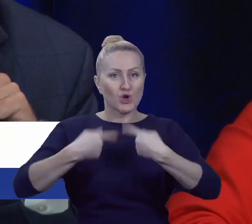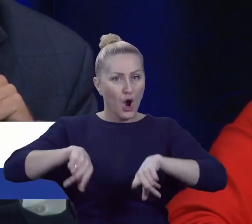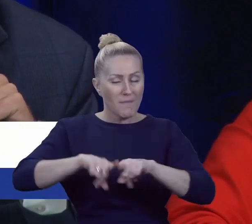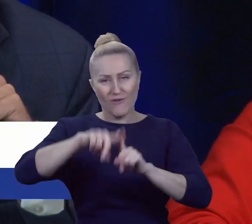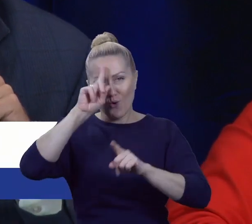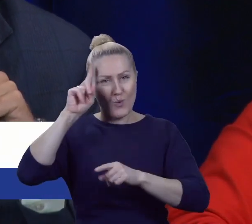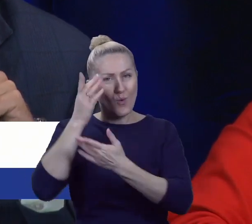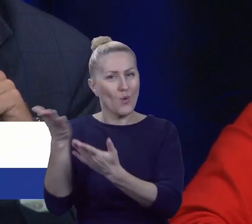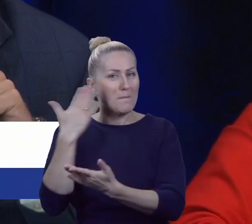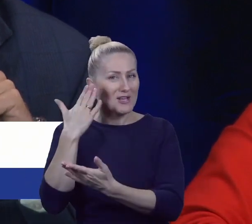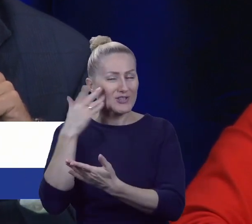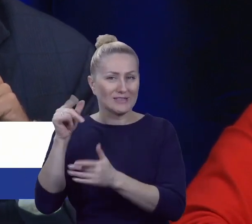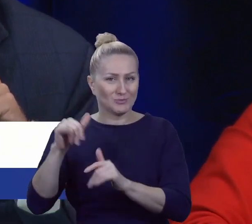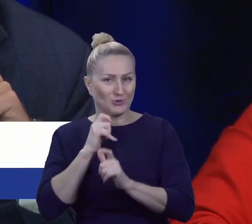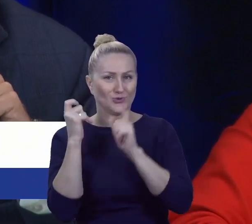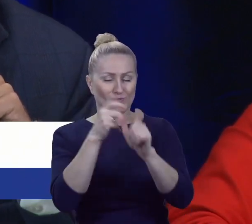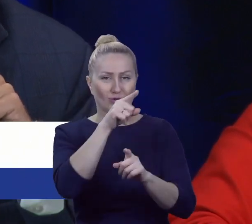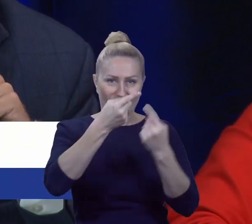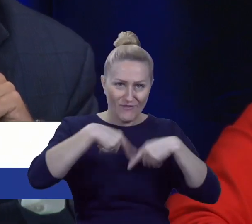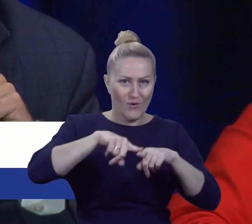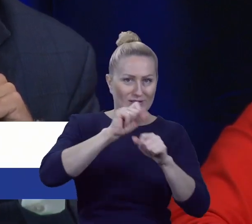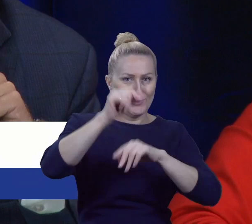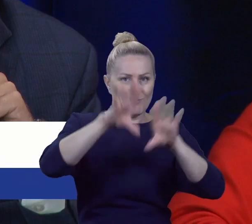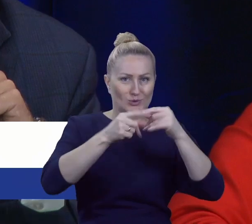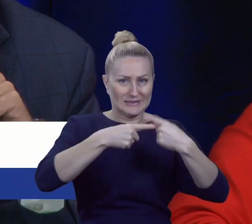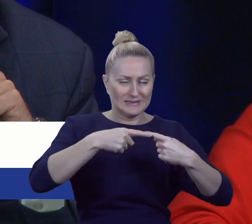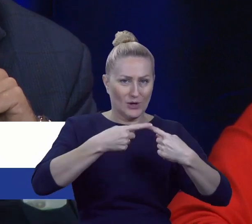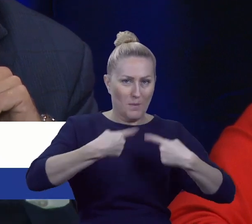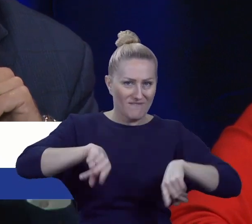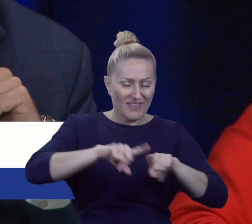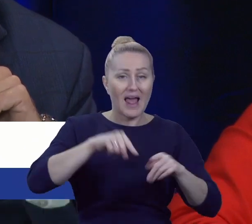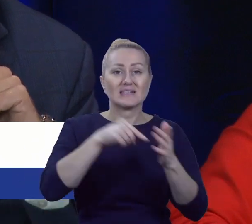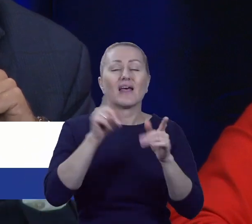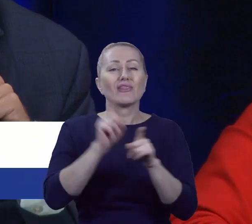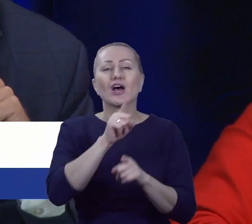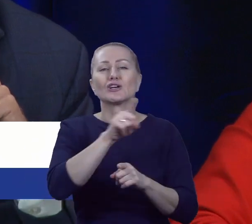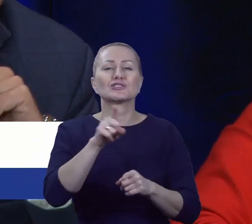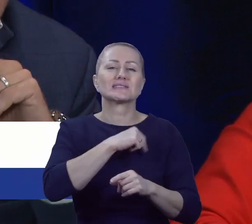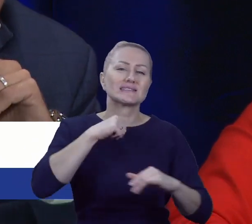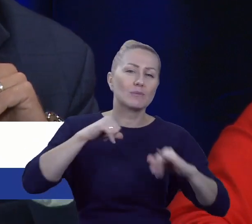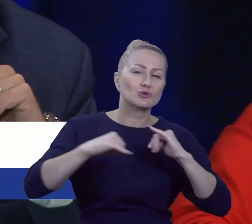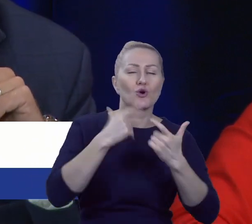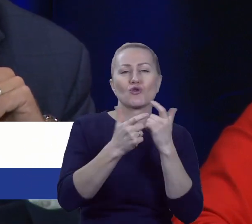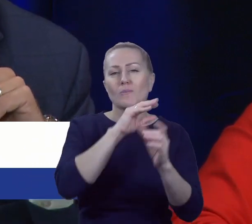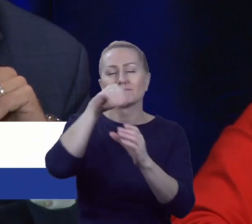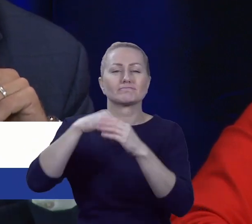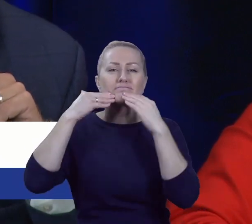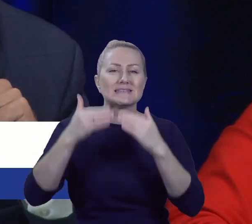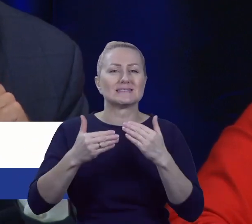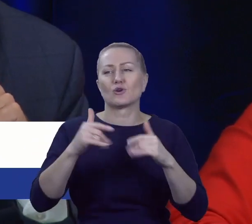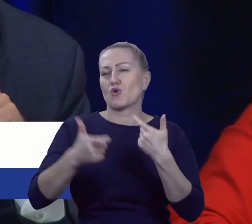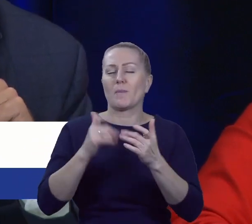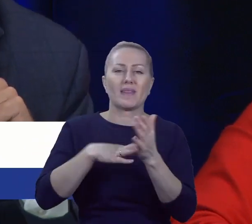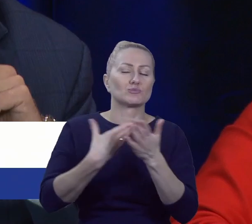i one są realizowane. Mogą poprzez organizacje pozarządowe różne pomysły realizować w swoim mieście, nie wiem, od koncertów,